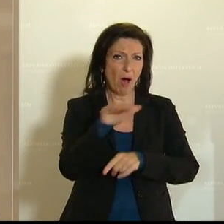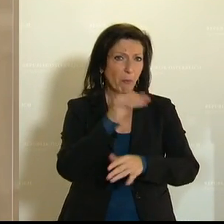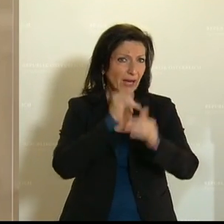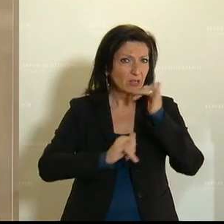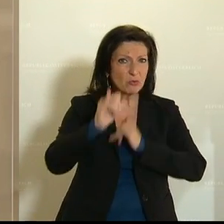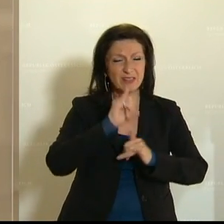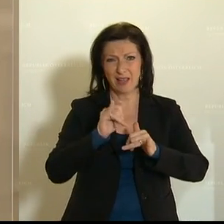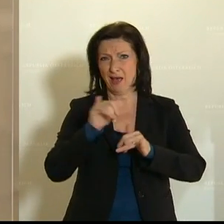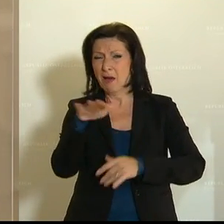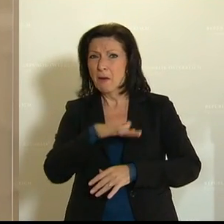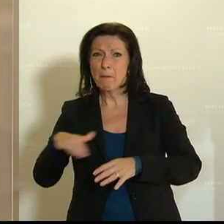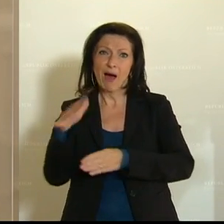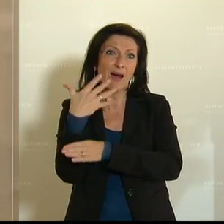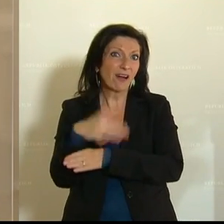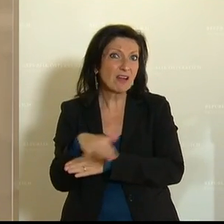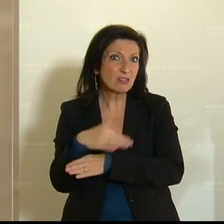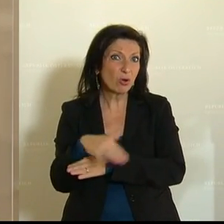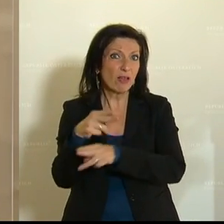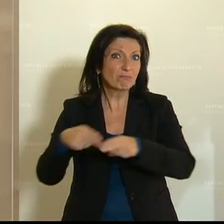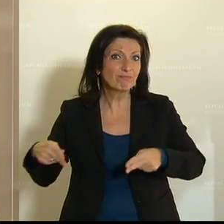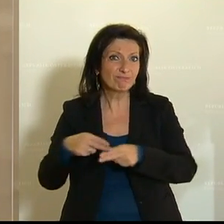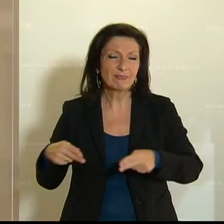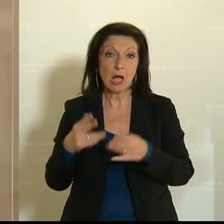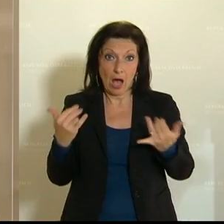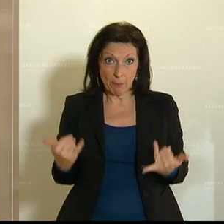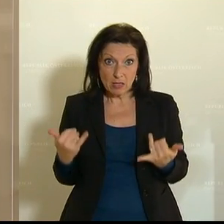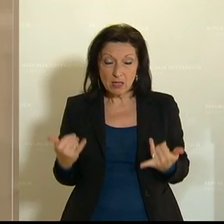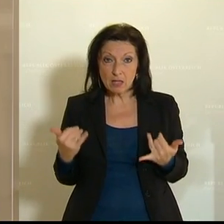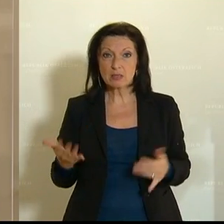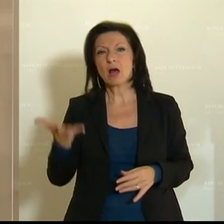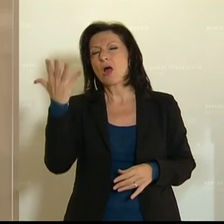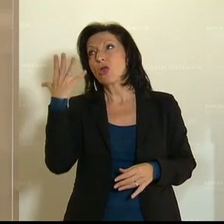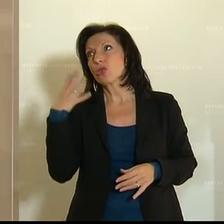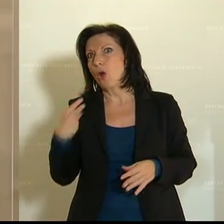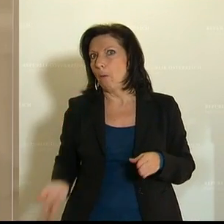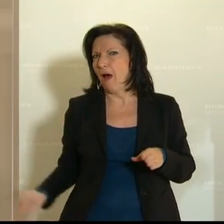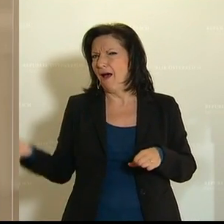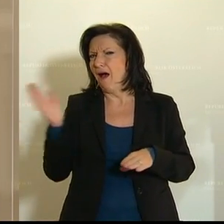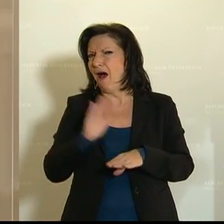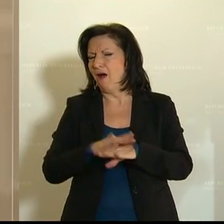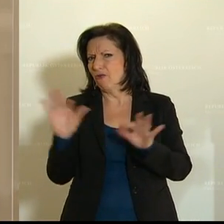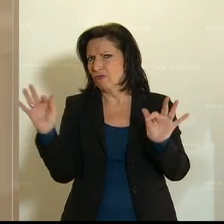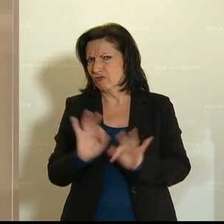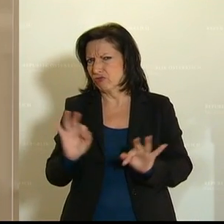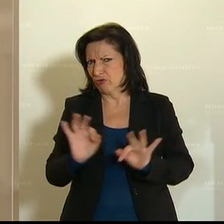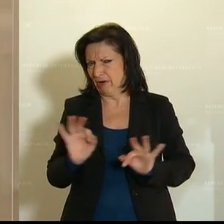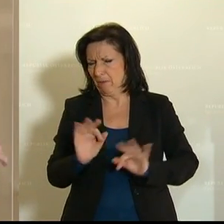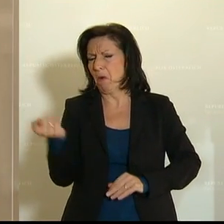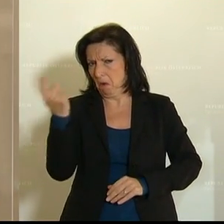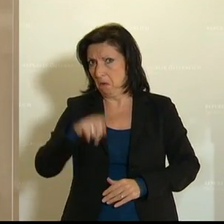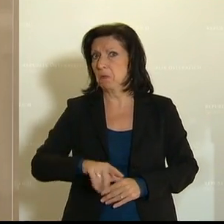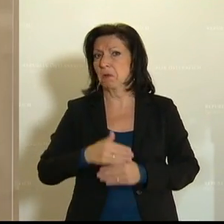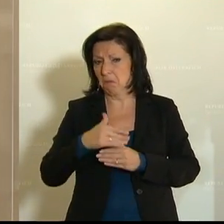Gastronomie. Und sie wird jetzt mit einer noch viel größeren Wucht über unser Land hinwegrollen.